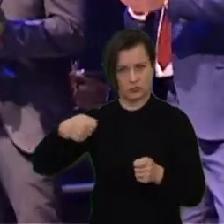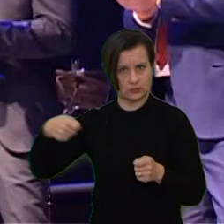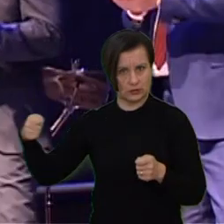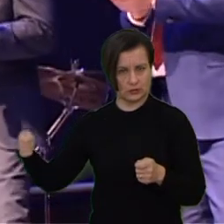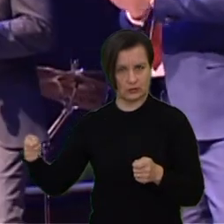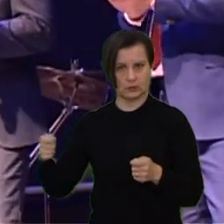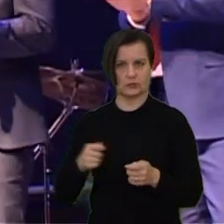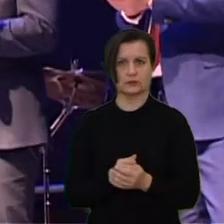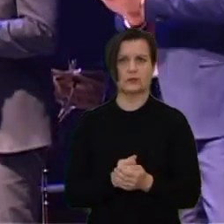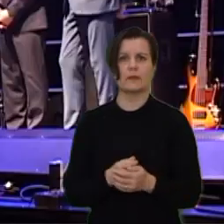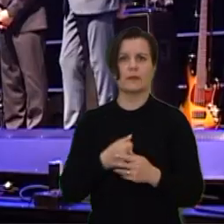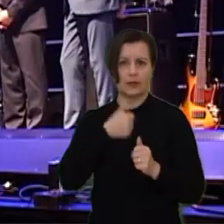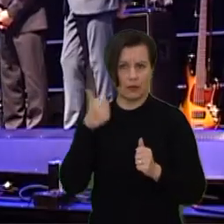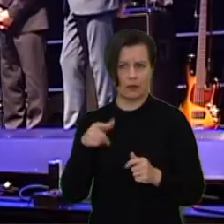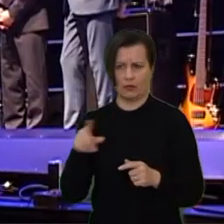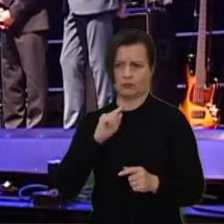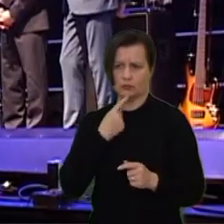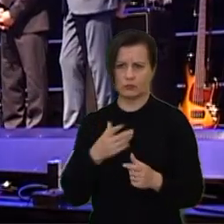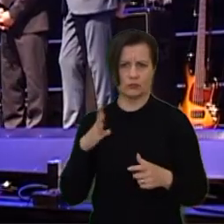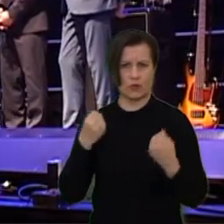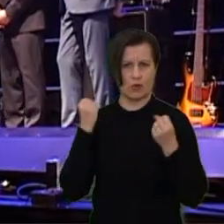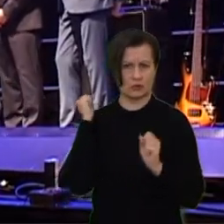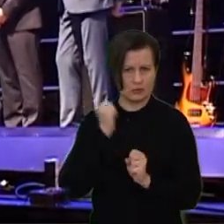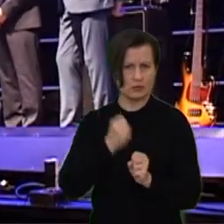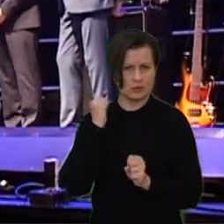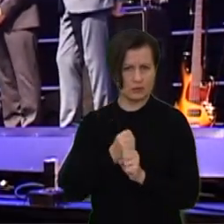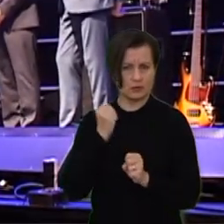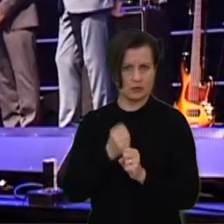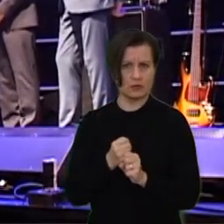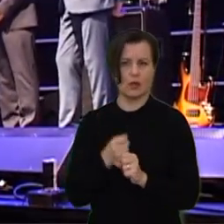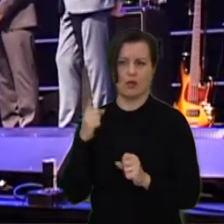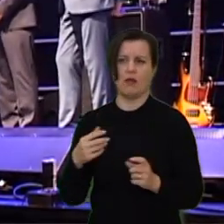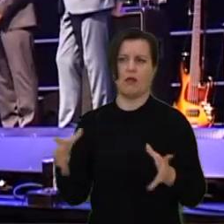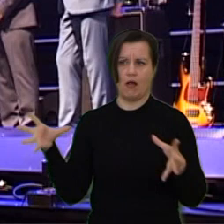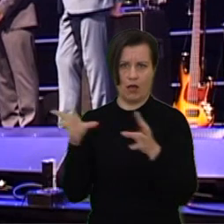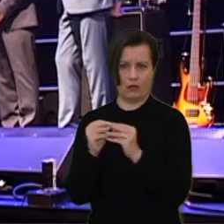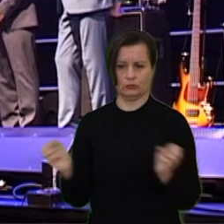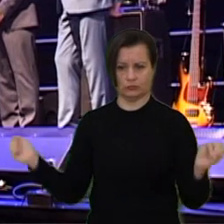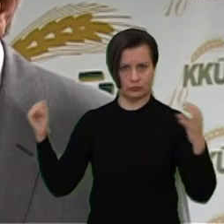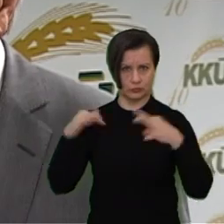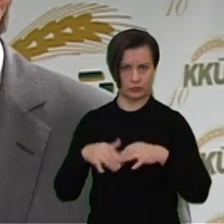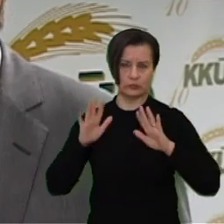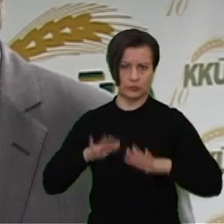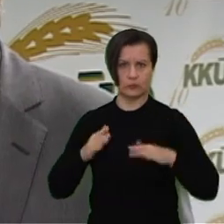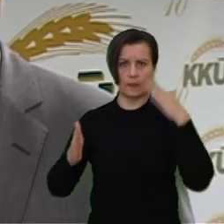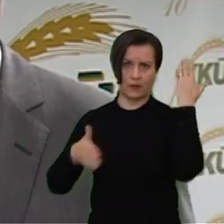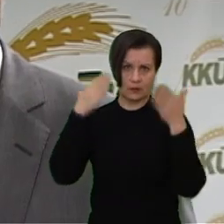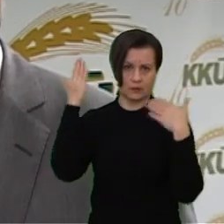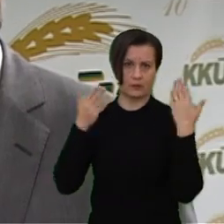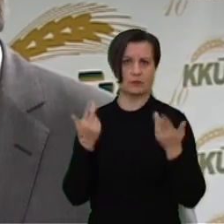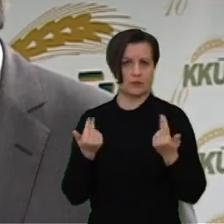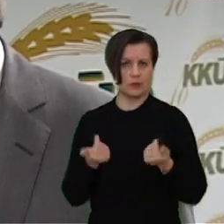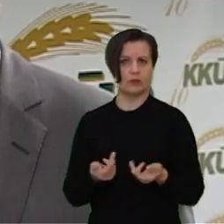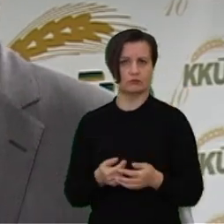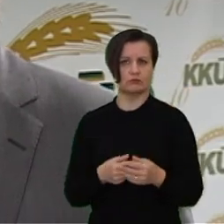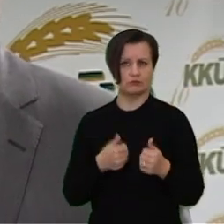ir tęsia. Iš tiesų gerai, kad po to darbimečio, sunkaus darbimečio, jie susirenka, pabūna kartu, pasidžiaugia, pasilinksmina. Tai